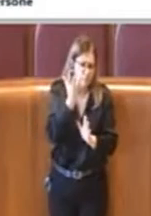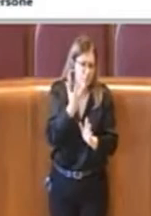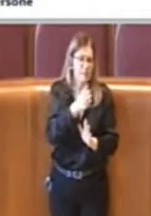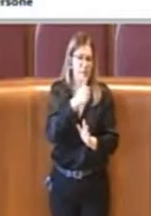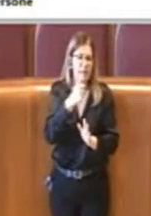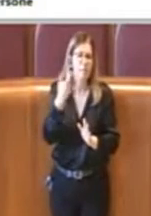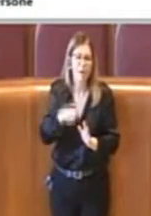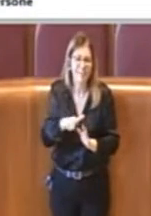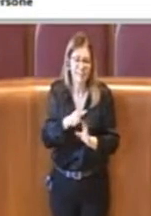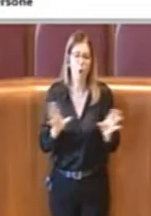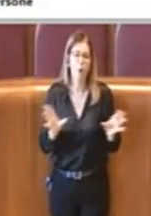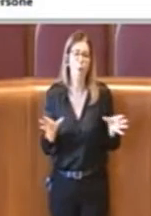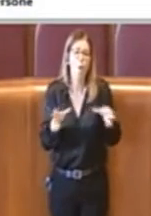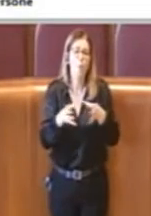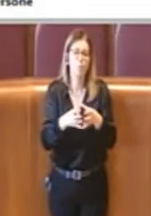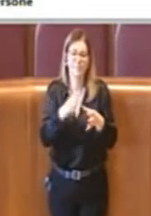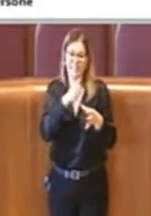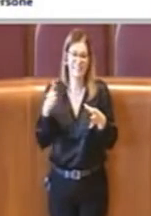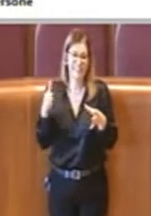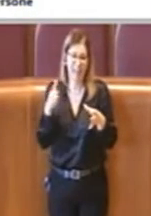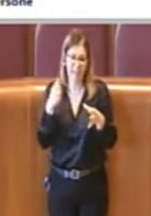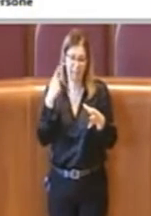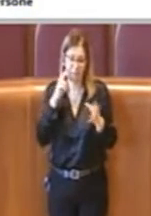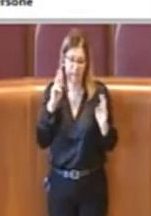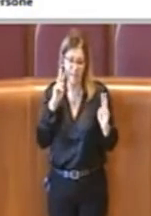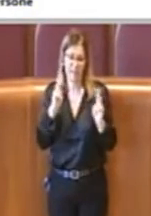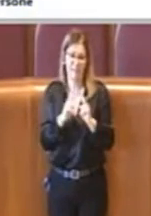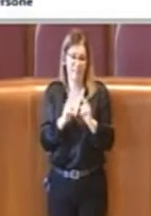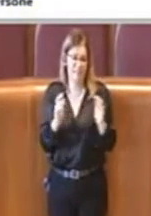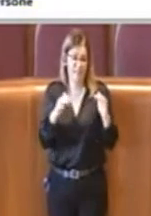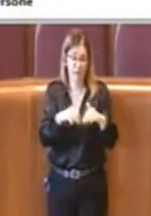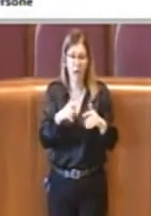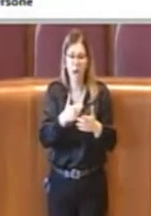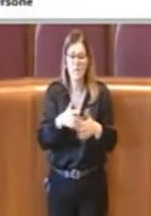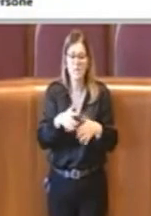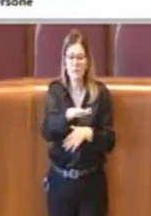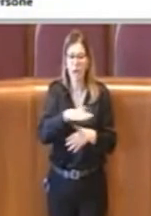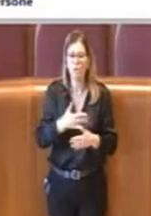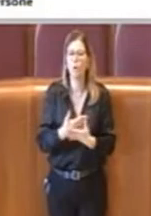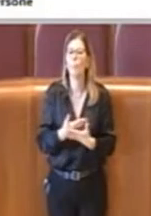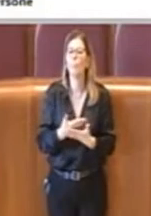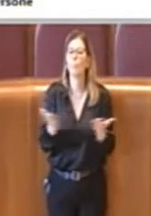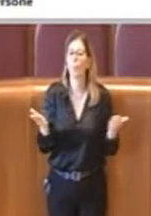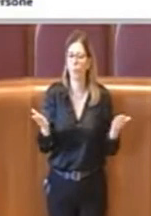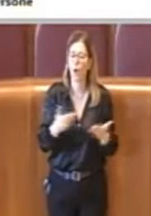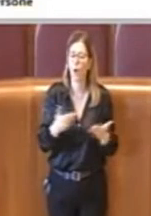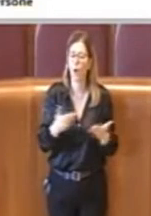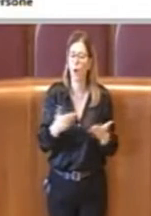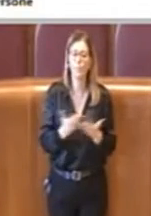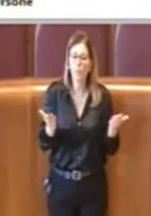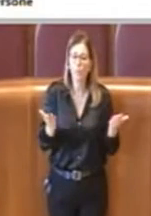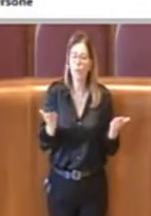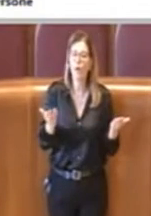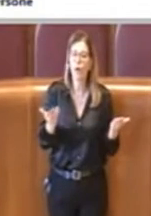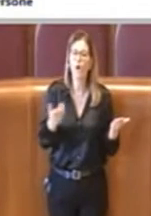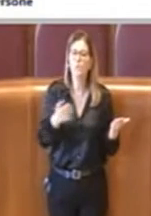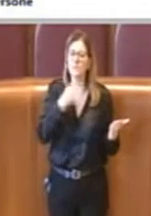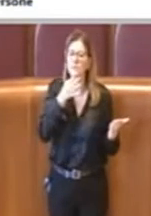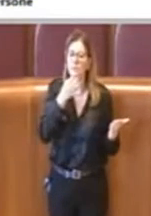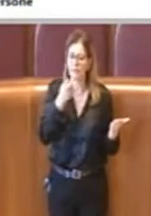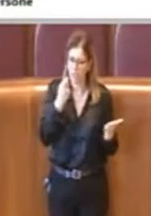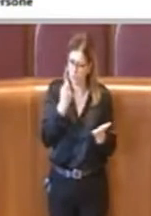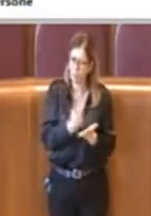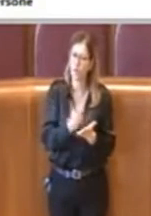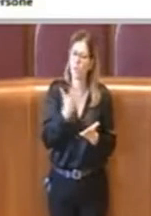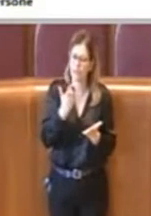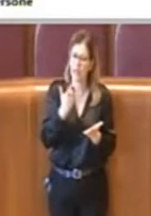e perché sono spazi pubblici e lo spazio pubblico è un concerto importante perché indica